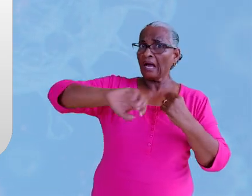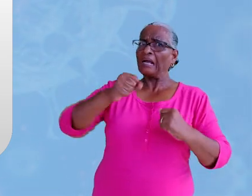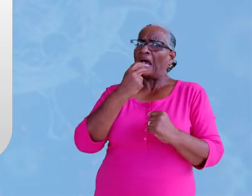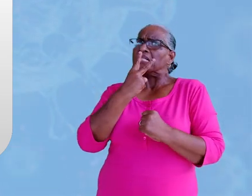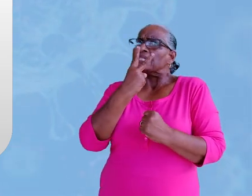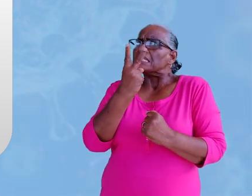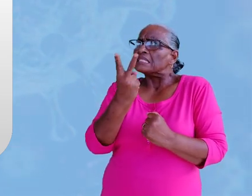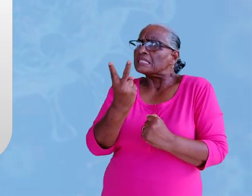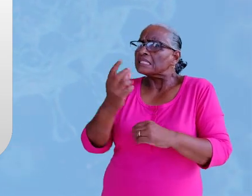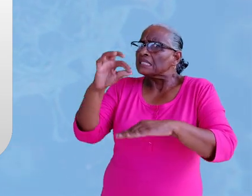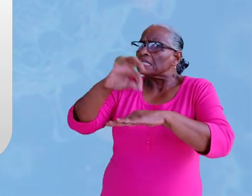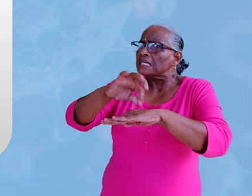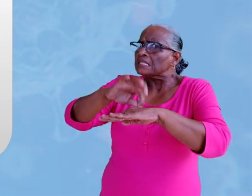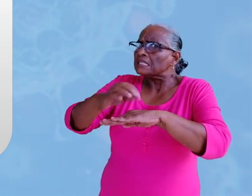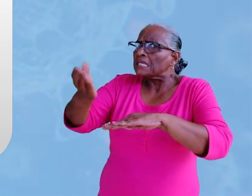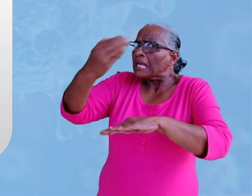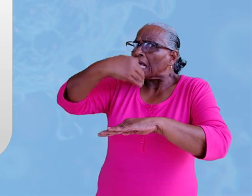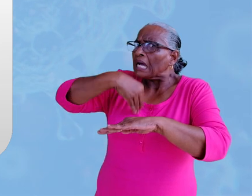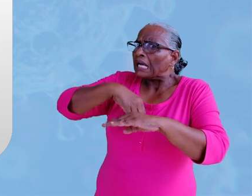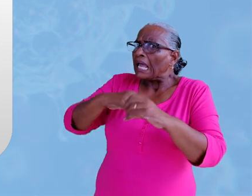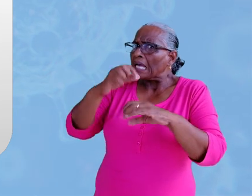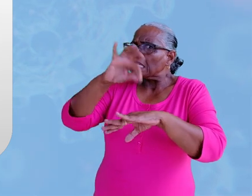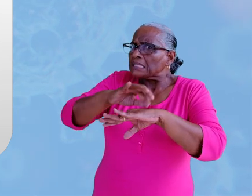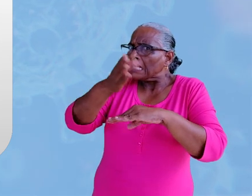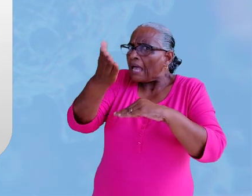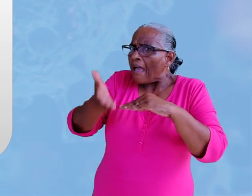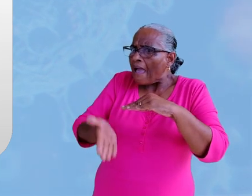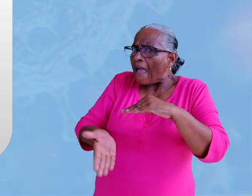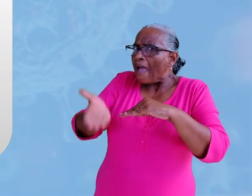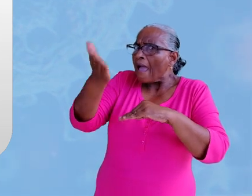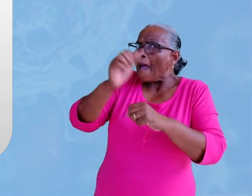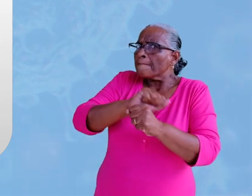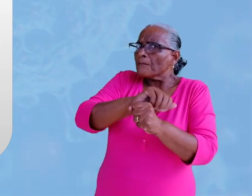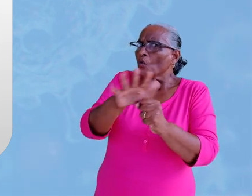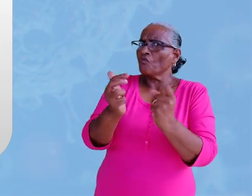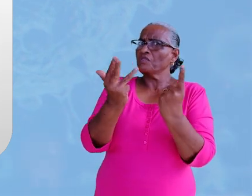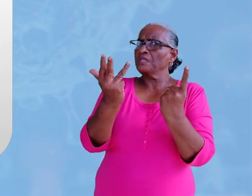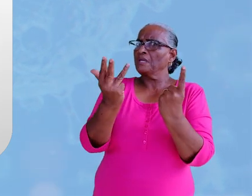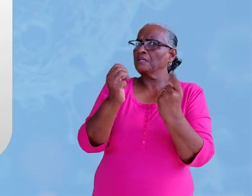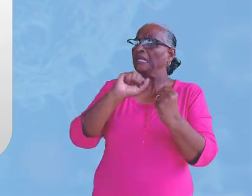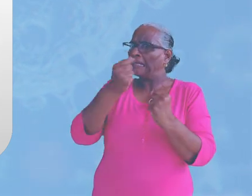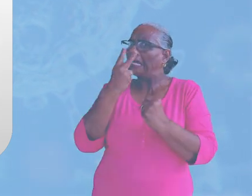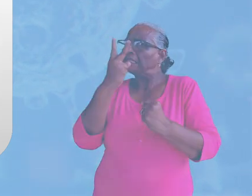je of iemand verschijnselen heeft van de ziekte COVID-19.